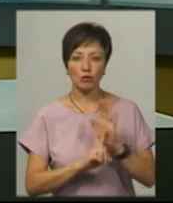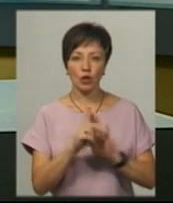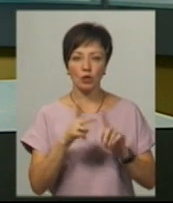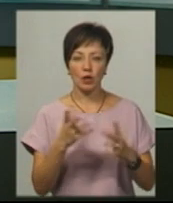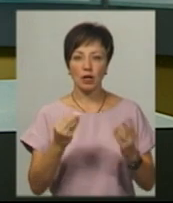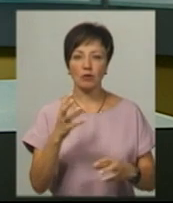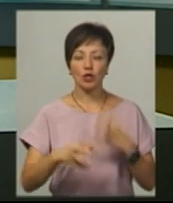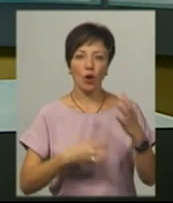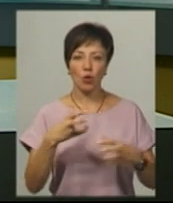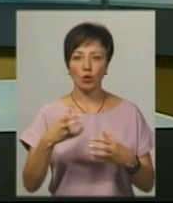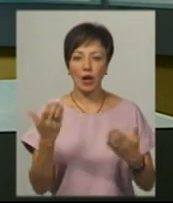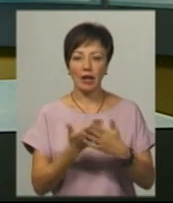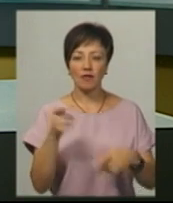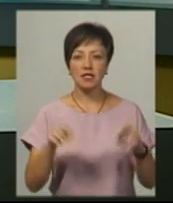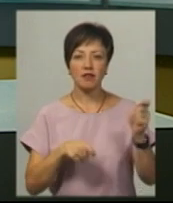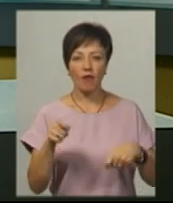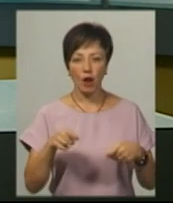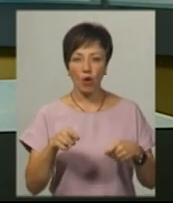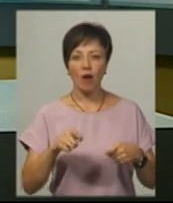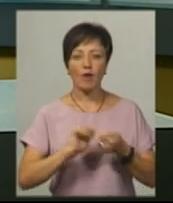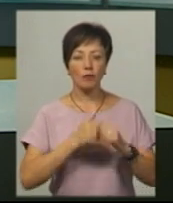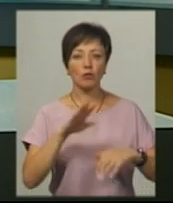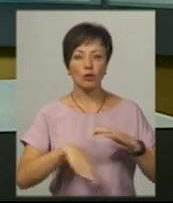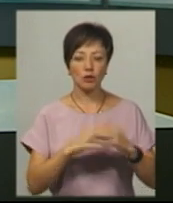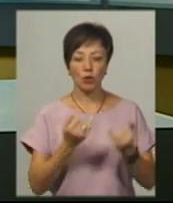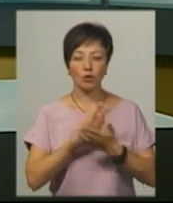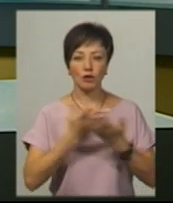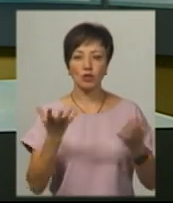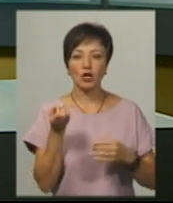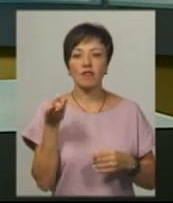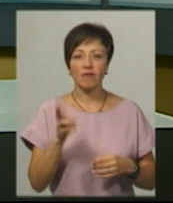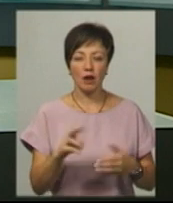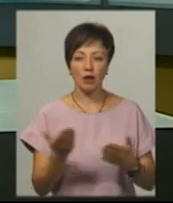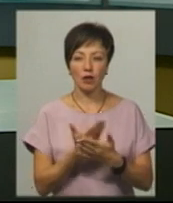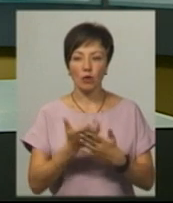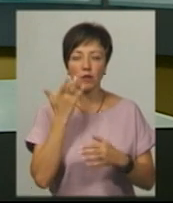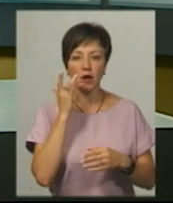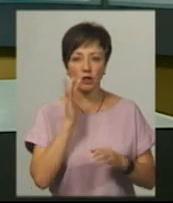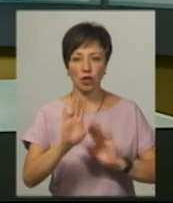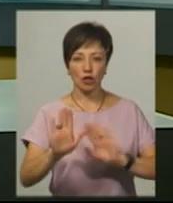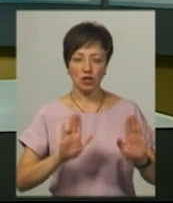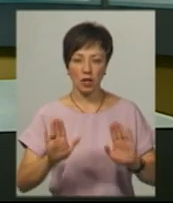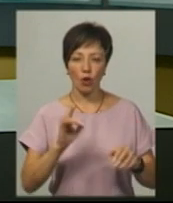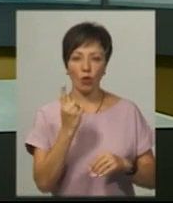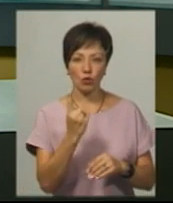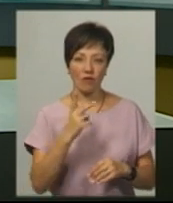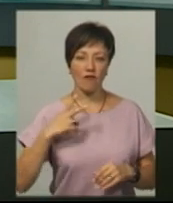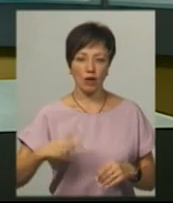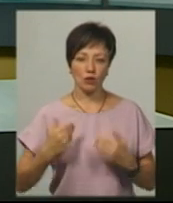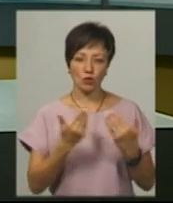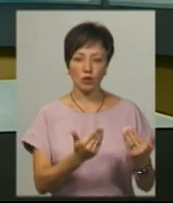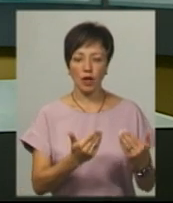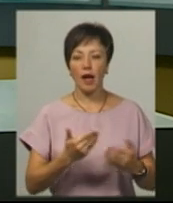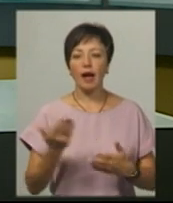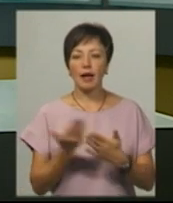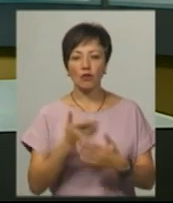кінофестивалю «Бруківка» у Кам'янці-Подільському. Також сьогодні продемонструють ще дві стрічки – від американських режисерів та одну французьку. Під час